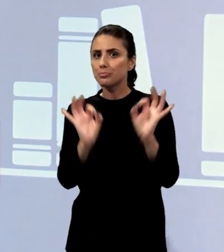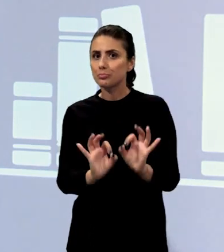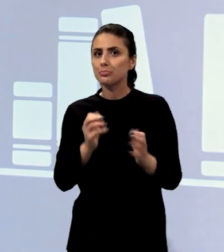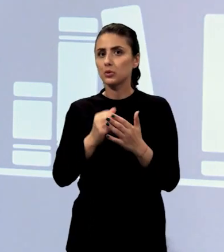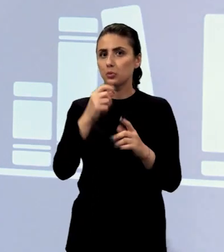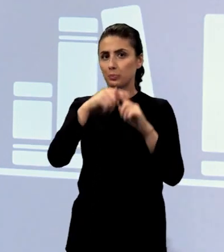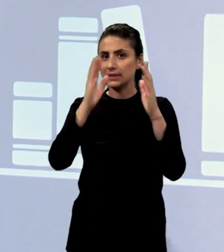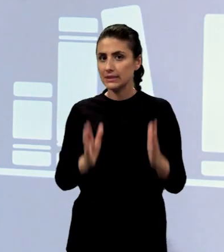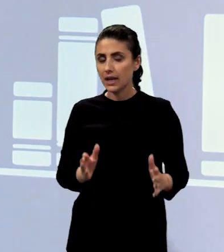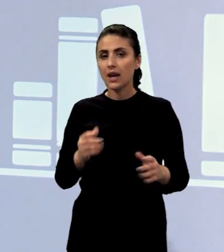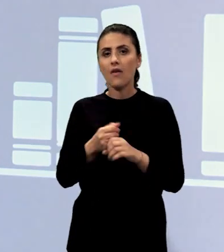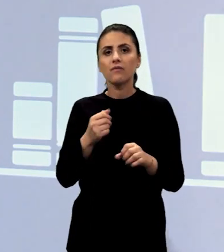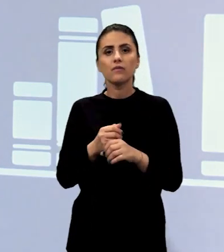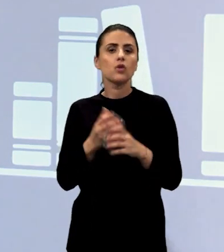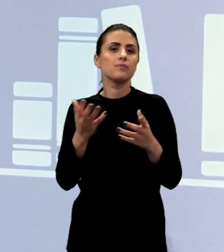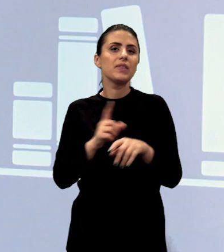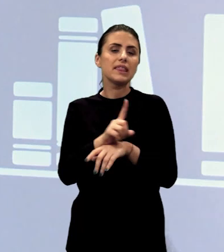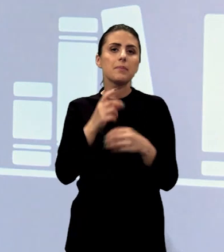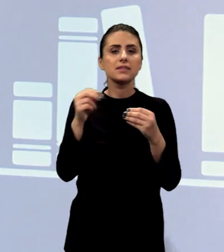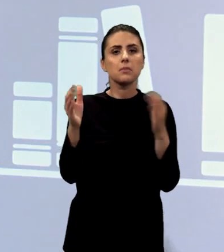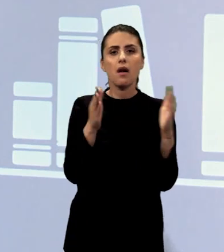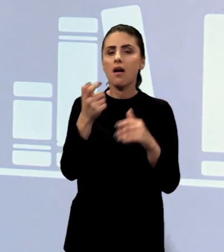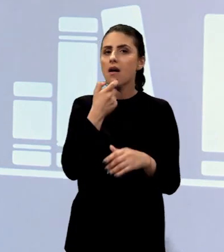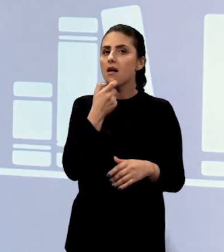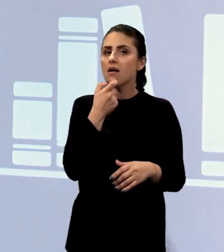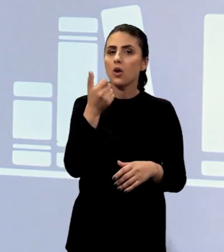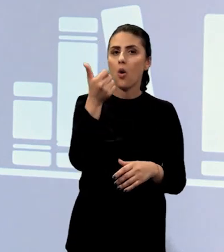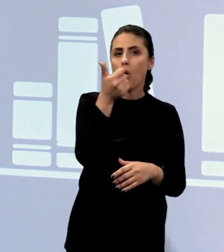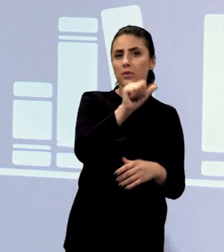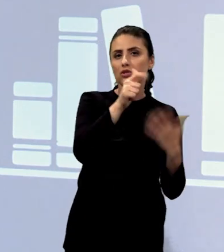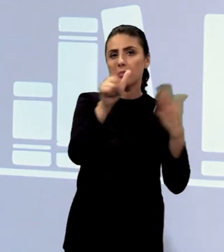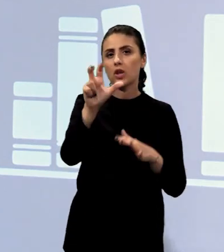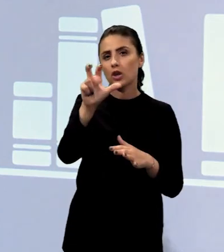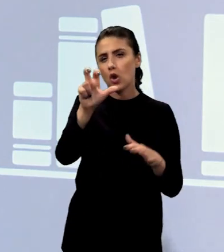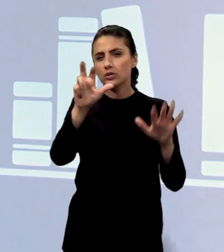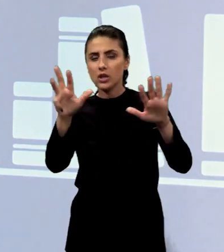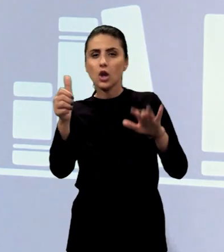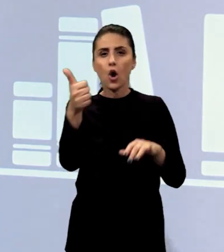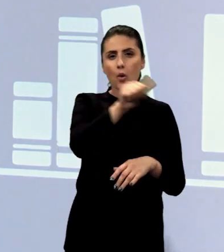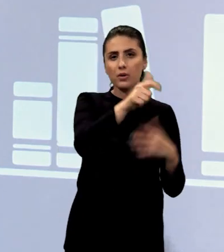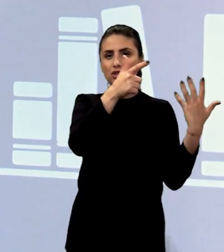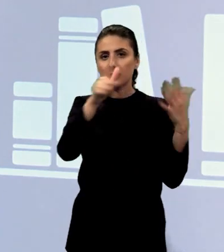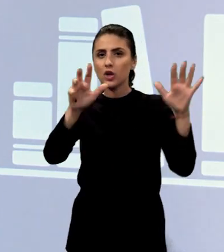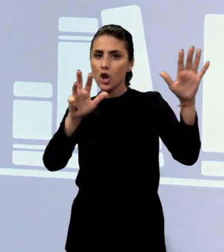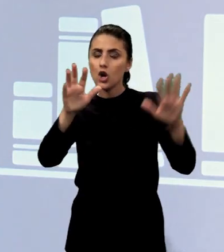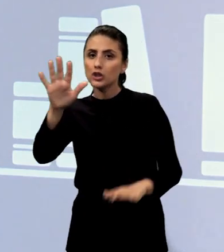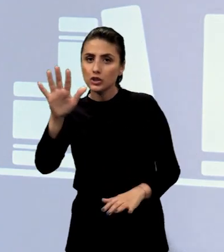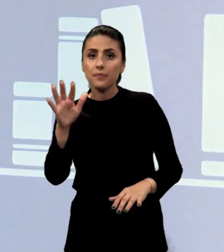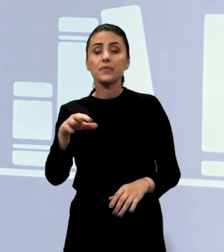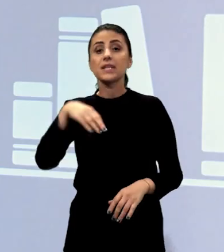fost introducerea timpului zecimal, undeva între anii 1793 și 1795.